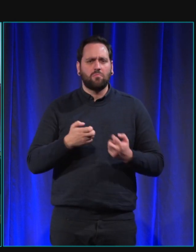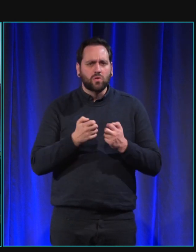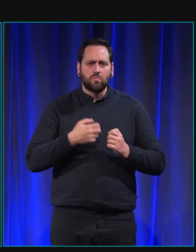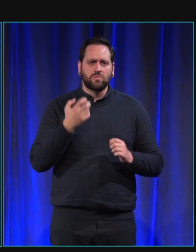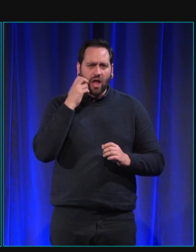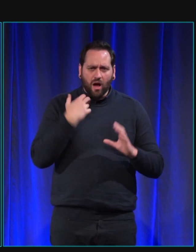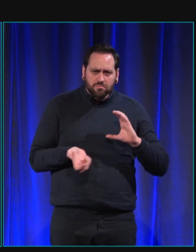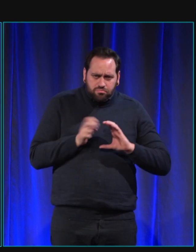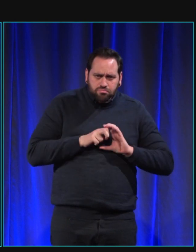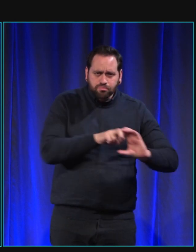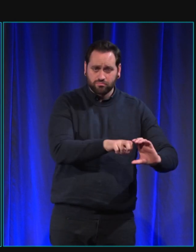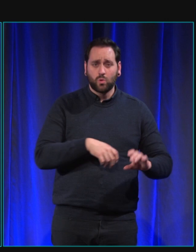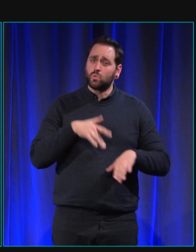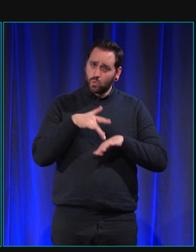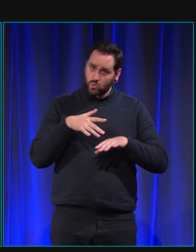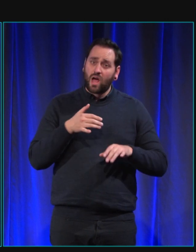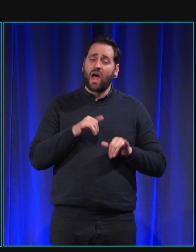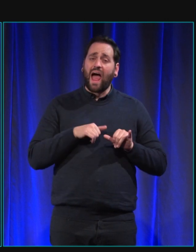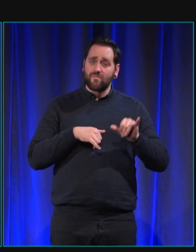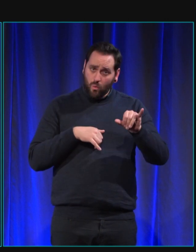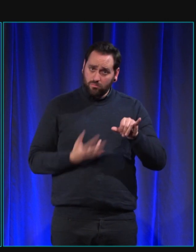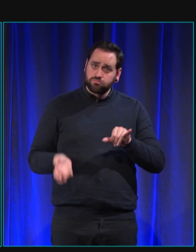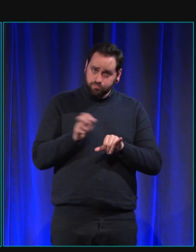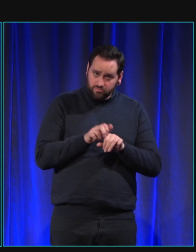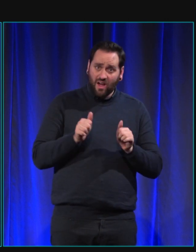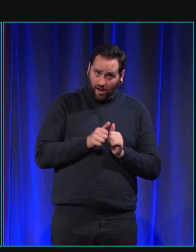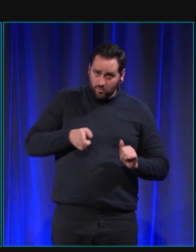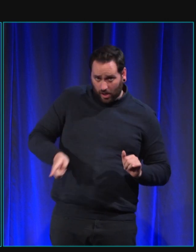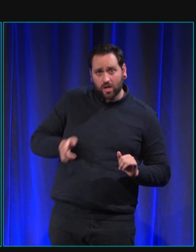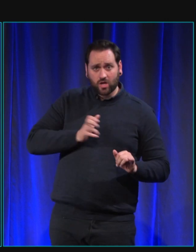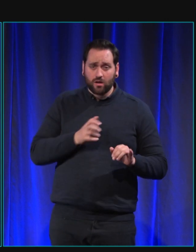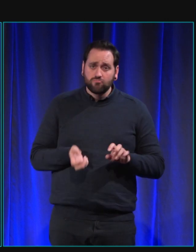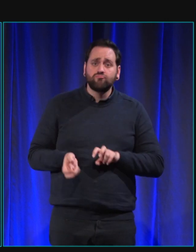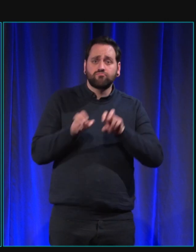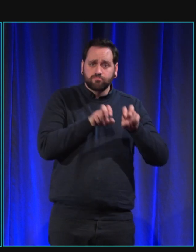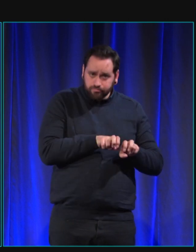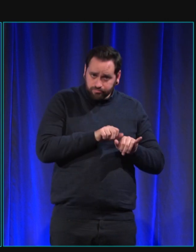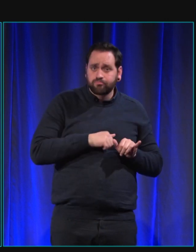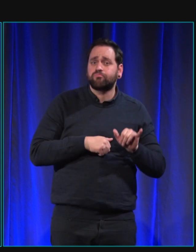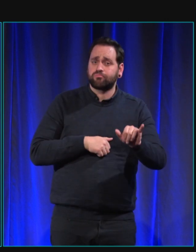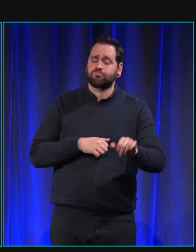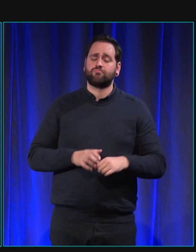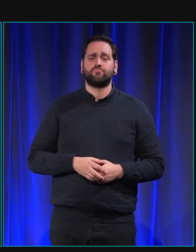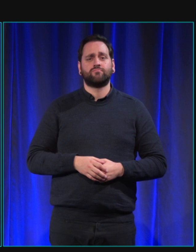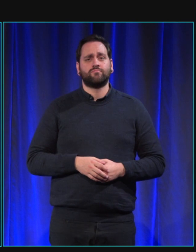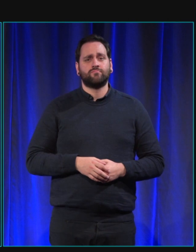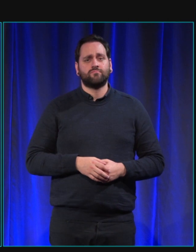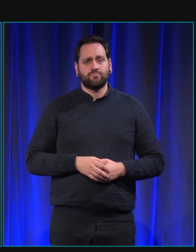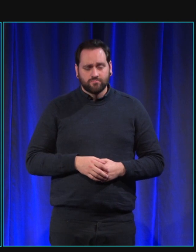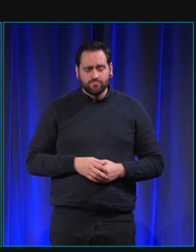j'ai pris l'avion avec lui. Enfin voilà, on a tout un tas de déplacements qui sont super intéressants. Et puis après,